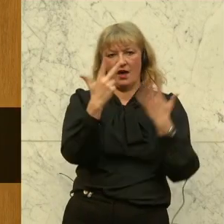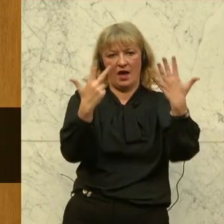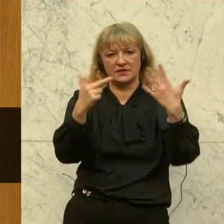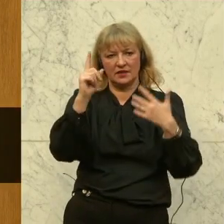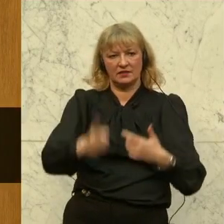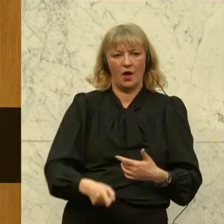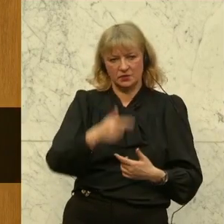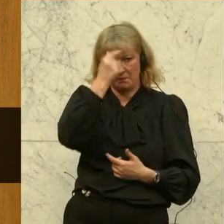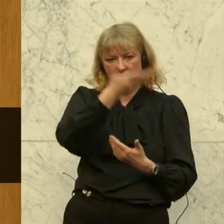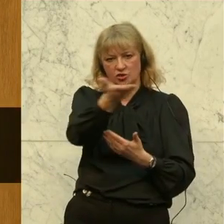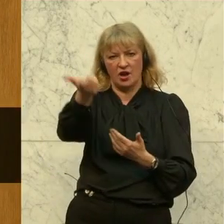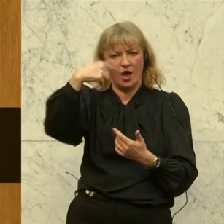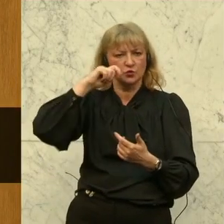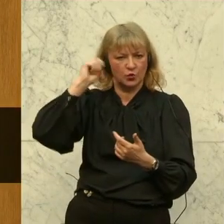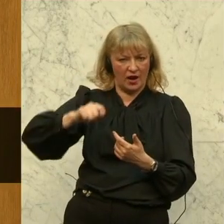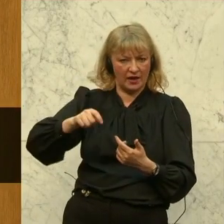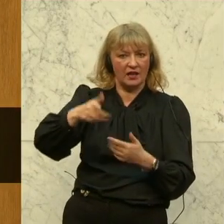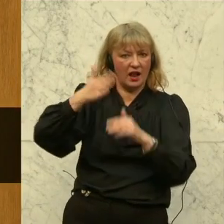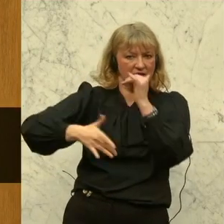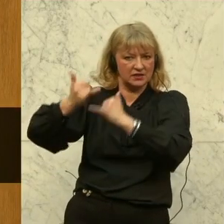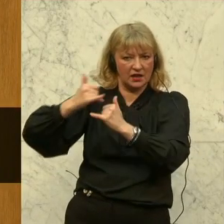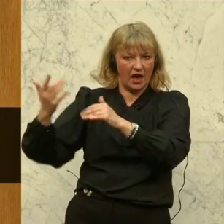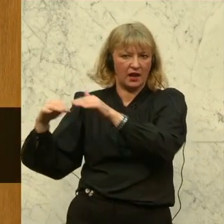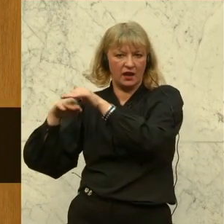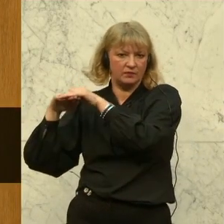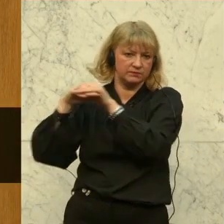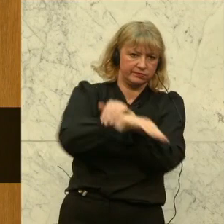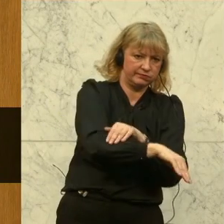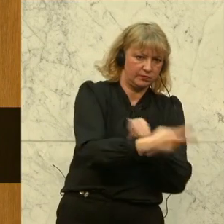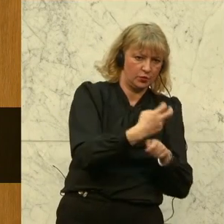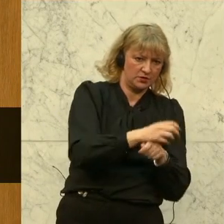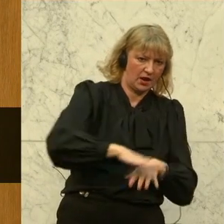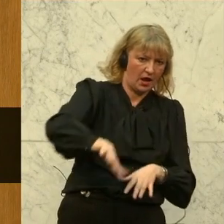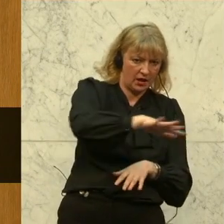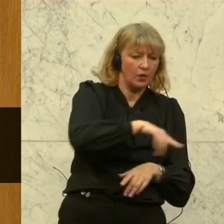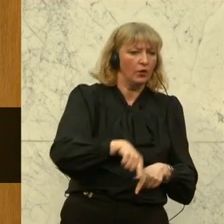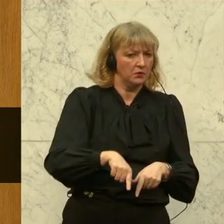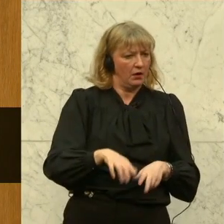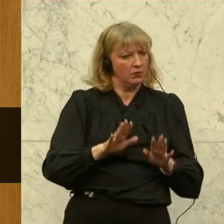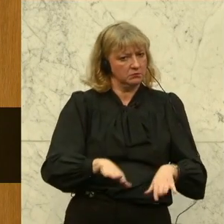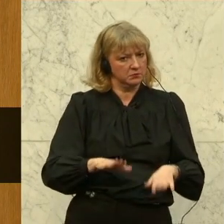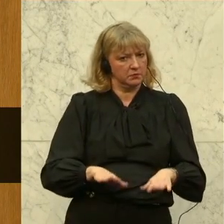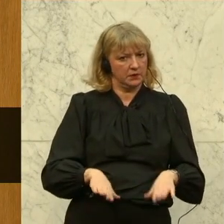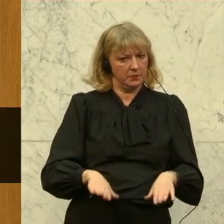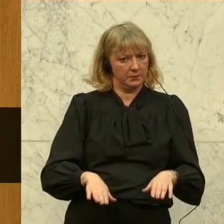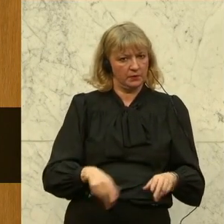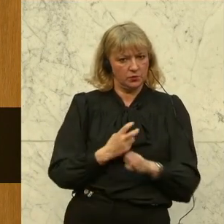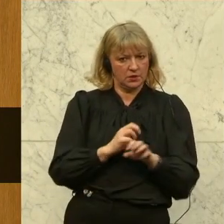aus der Ukraine, die im letzten Jahr nach Österreich geflüchtet und bis auf Weiteres hier geblieben sind.